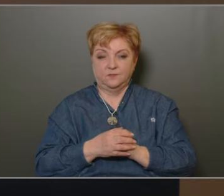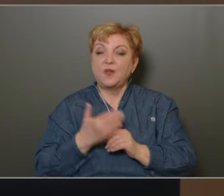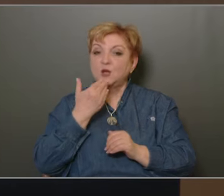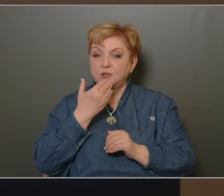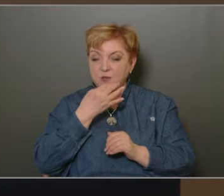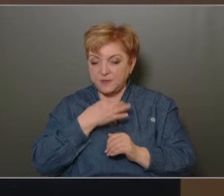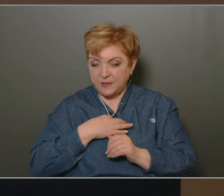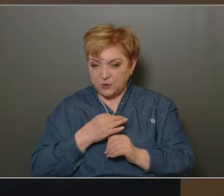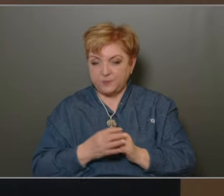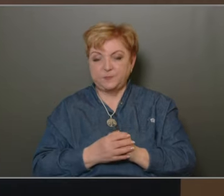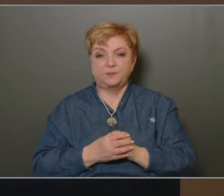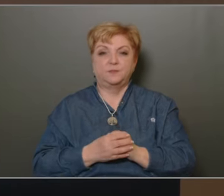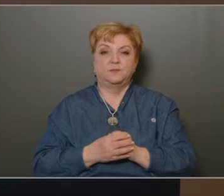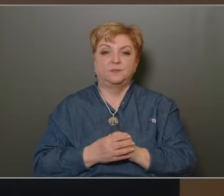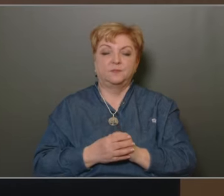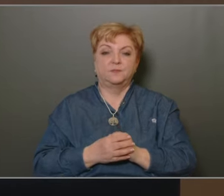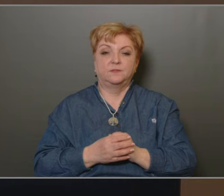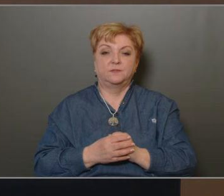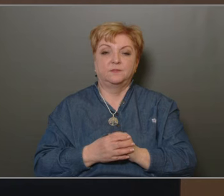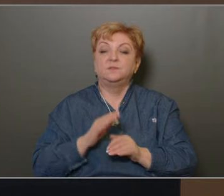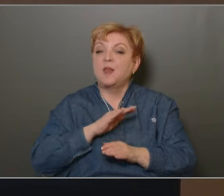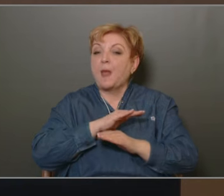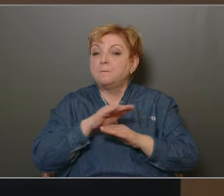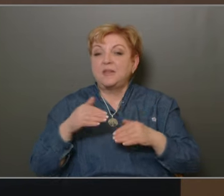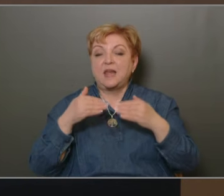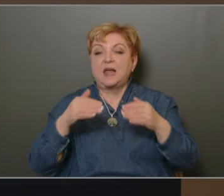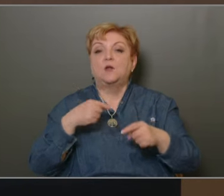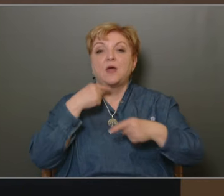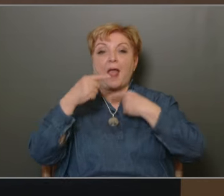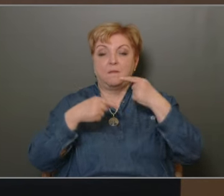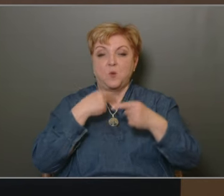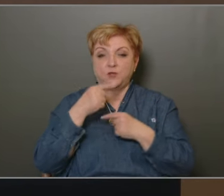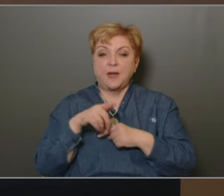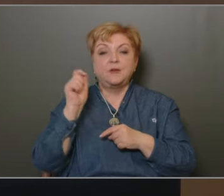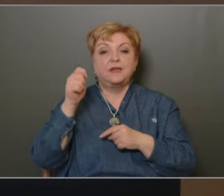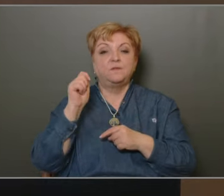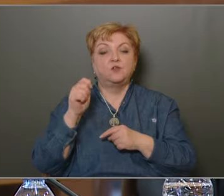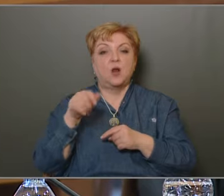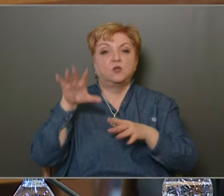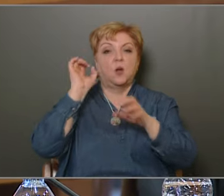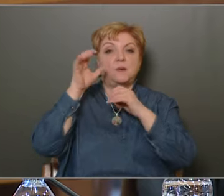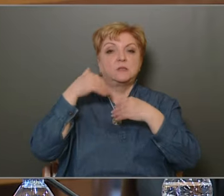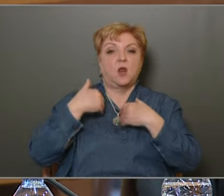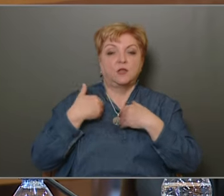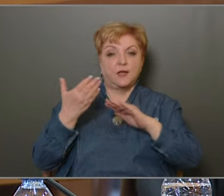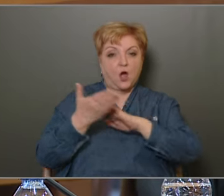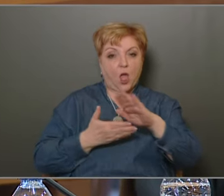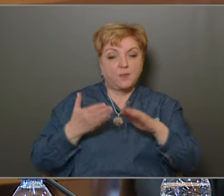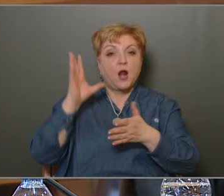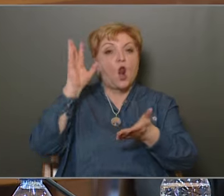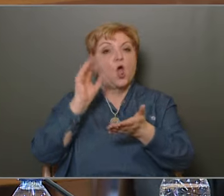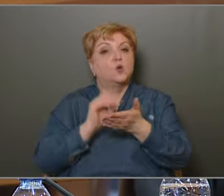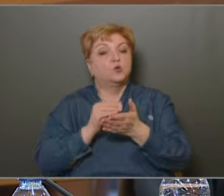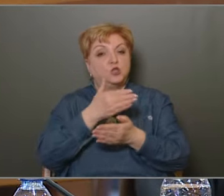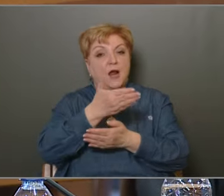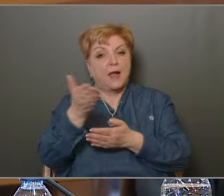Köszönöm szépen a szót. Mindenek előtt elmondanám, hogy a képviselői tapasztalataink alapján a